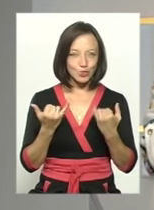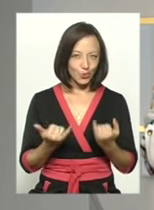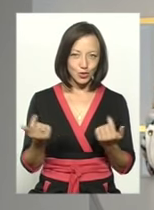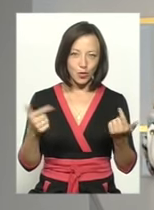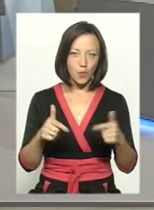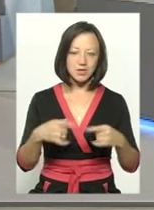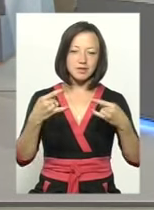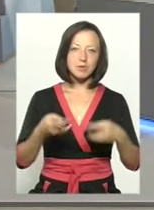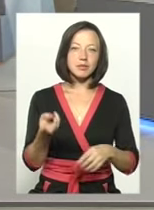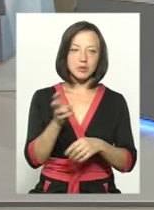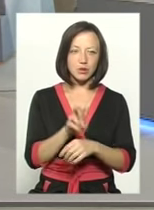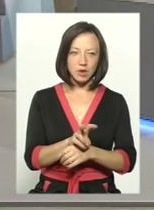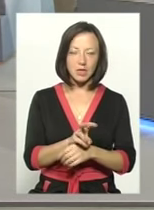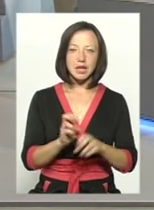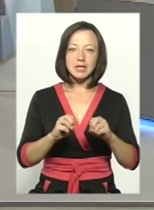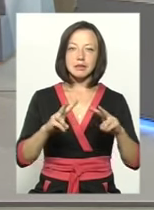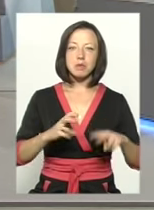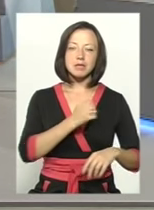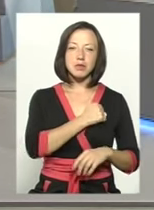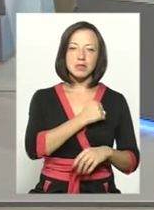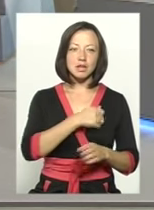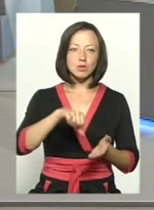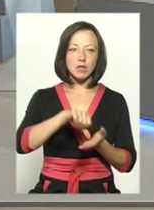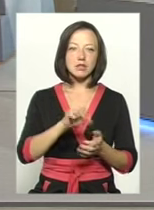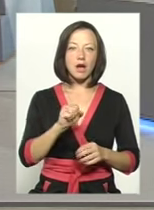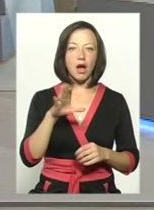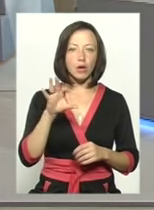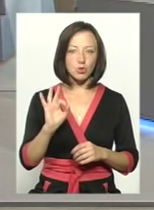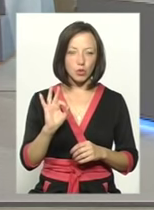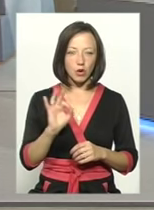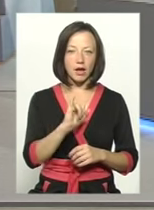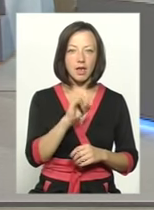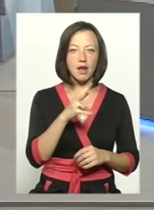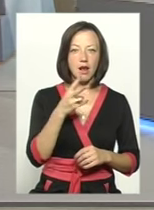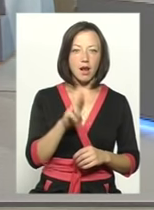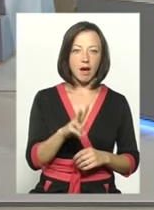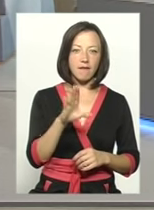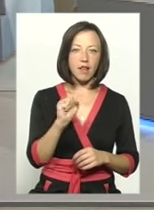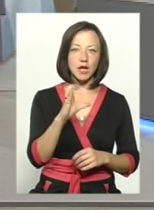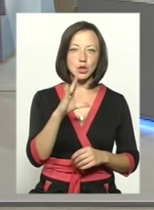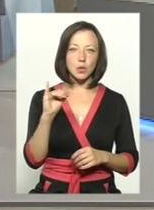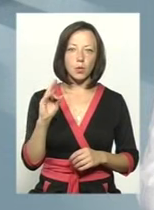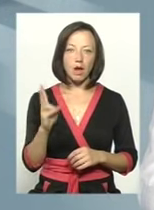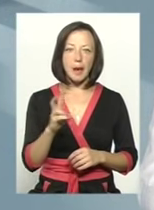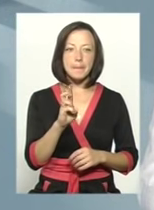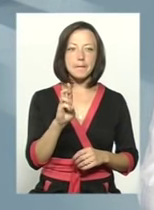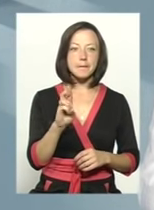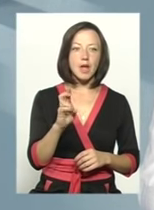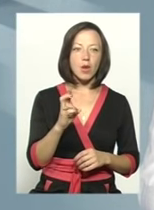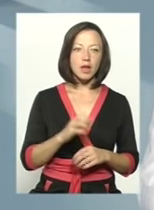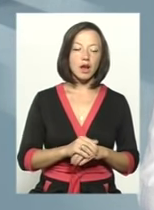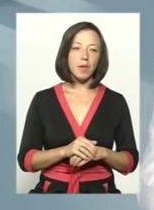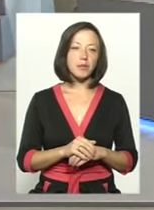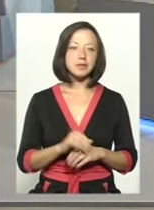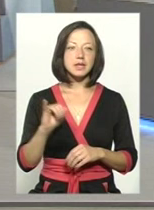в нашій студії з'явилися уже спецпризначенець і учасник АТО Ілля Власюк, він з Білогір'я. Доброго дня. Вітаю.